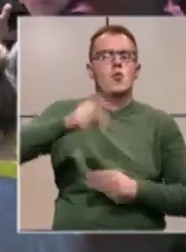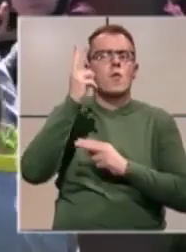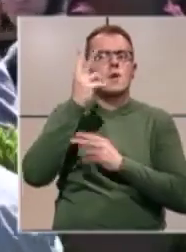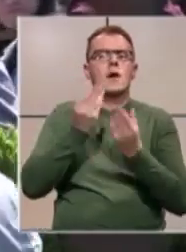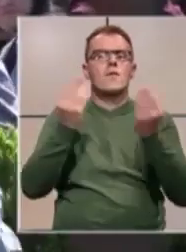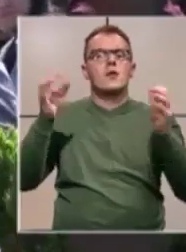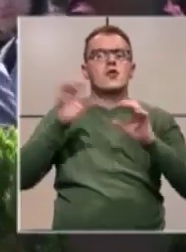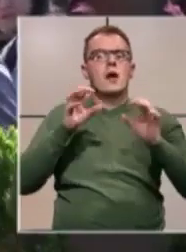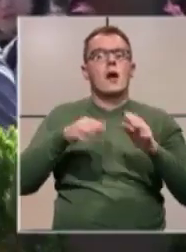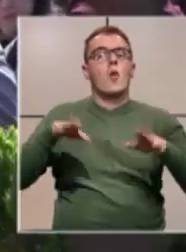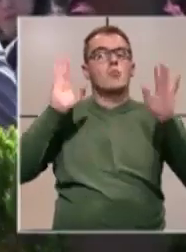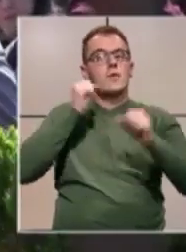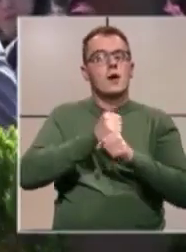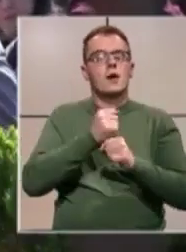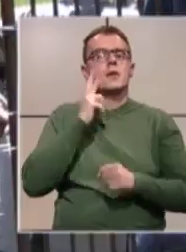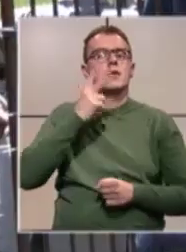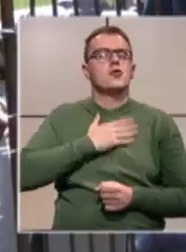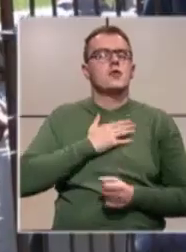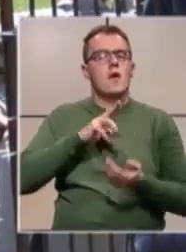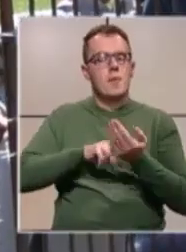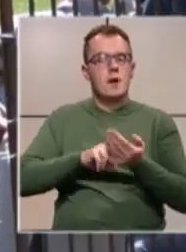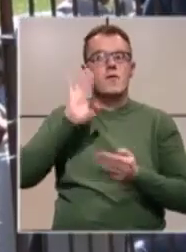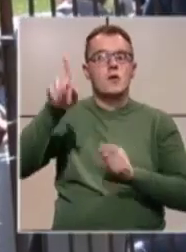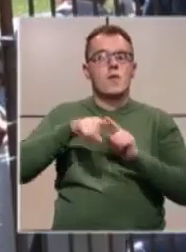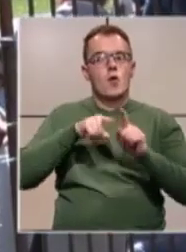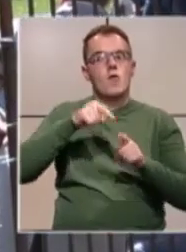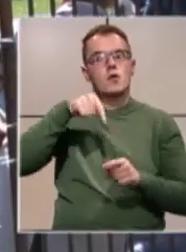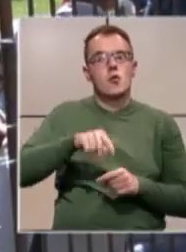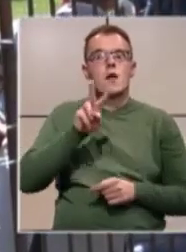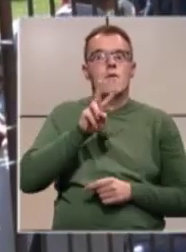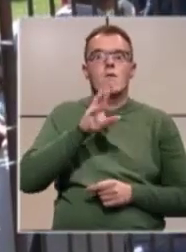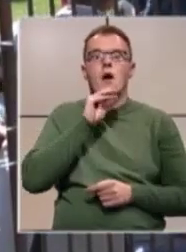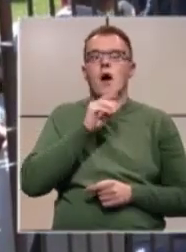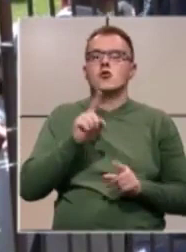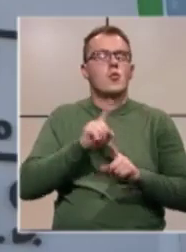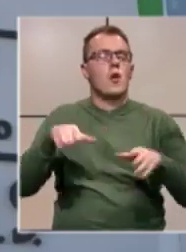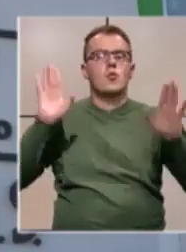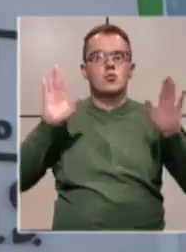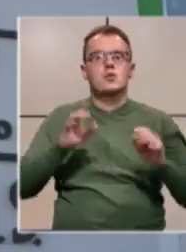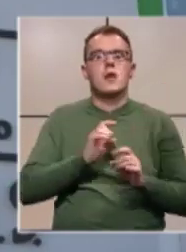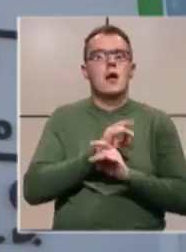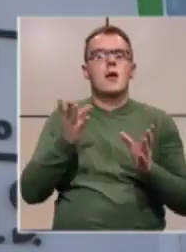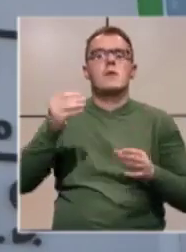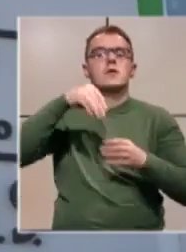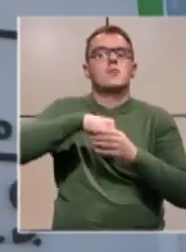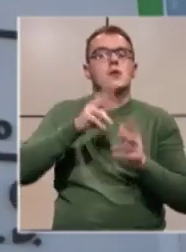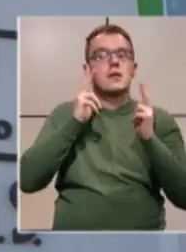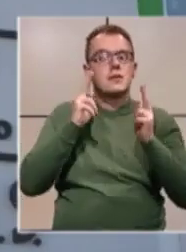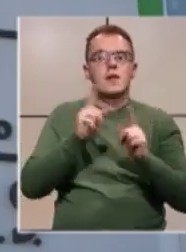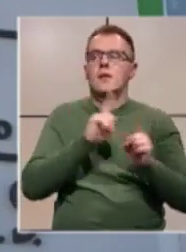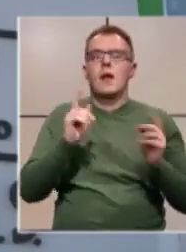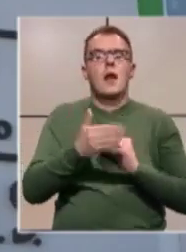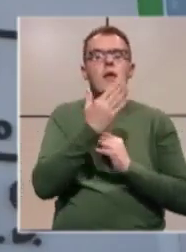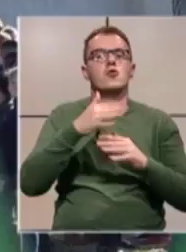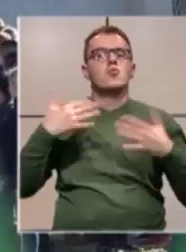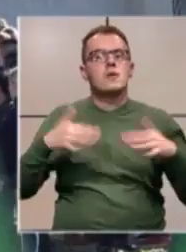većina radnika Augusta Vomrada traži svoja prava. Njihove kolege iz Donjeg vakufa kažu ne odustaju. Bez ispunjenja zahtjeva ne idu za